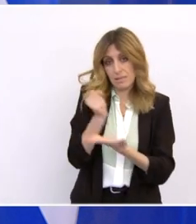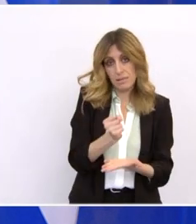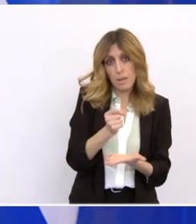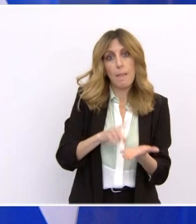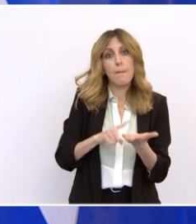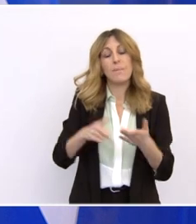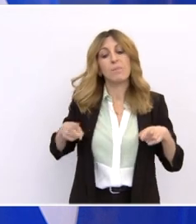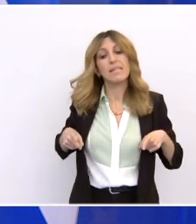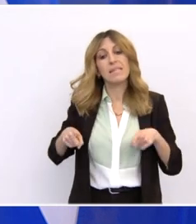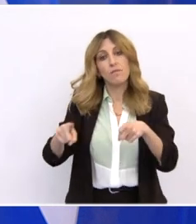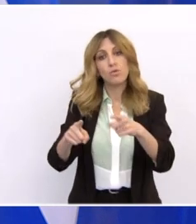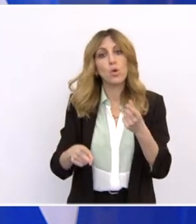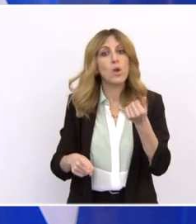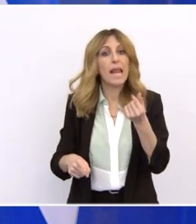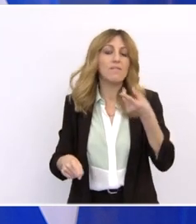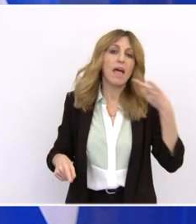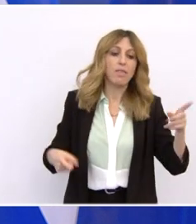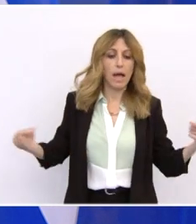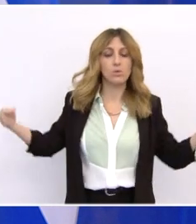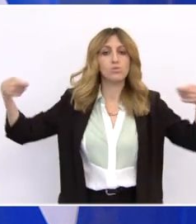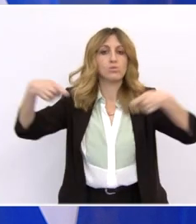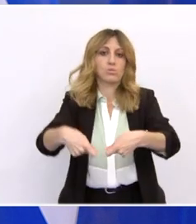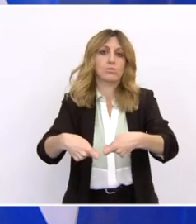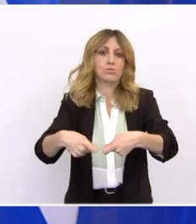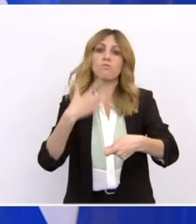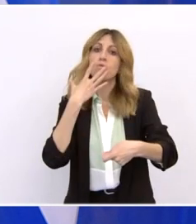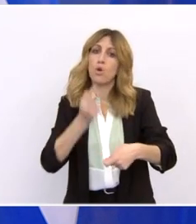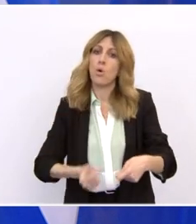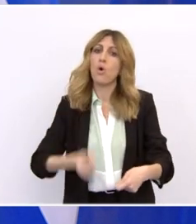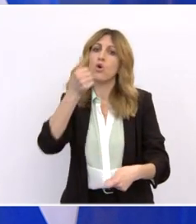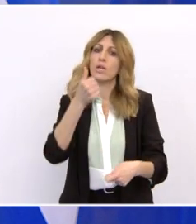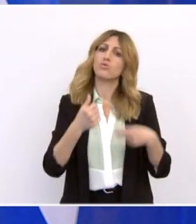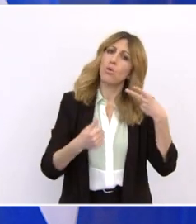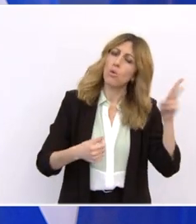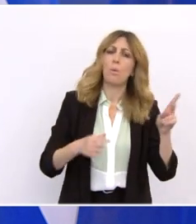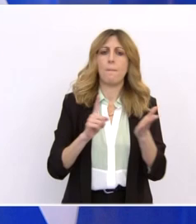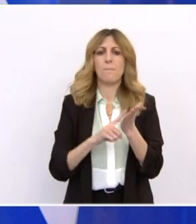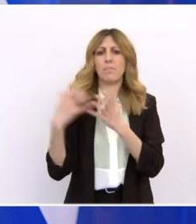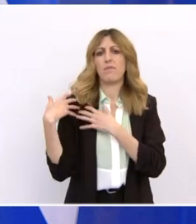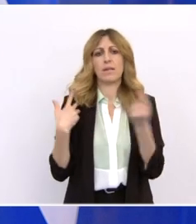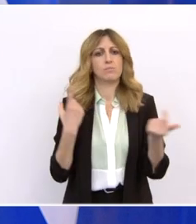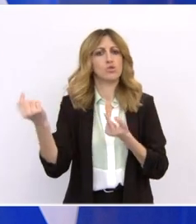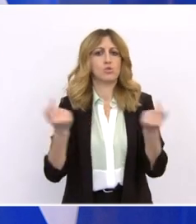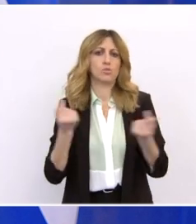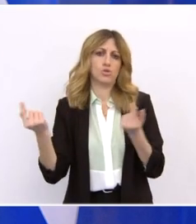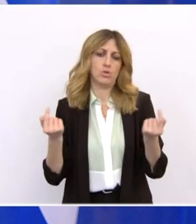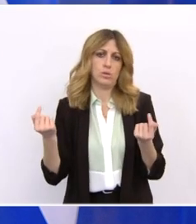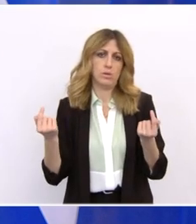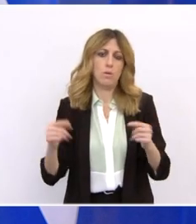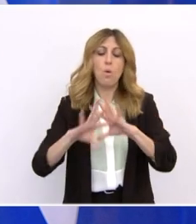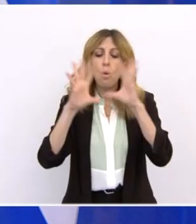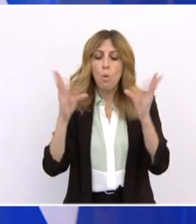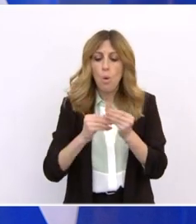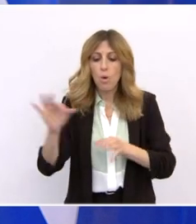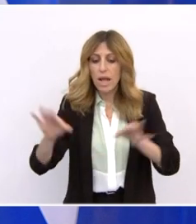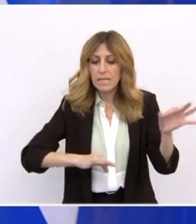αναλαμβάνοντας και το δικό του ρίσκο. Και όλα τα σχέδια τα οποία τελικά θα εγκριθούν πρέπει να είναι